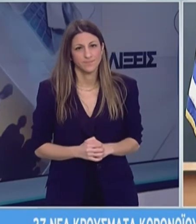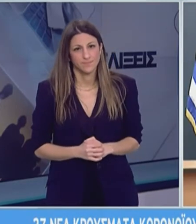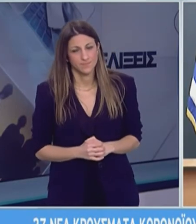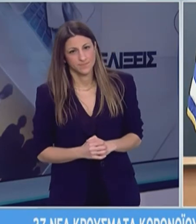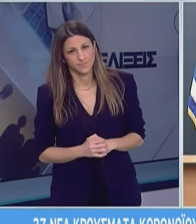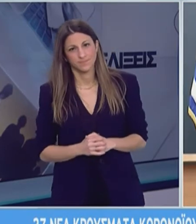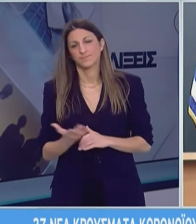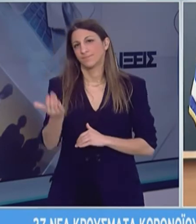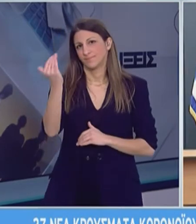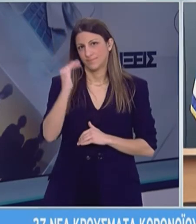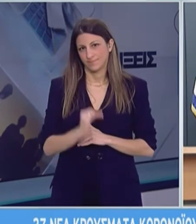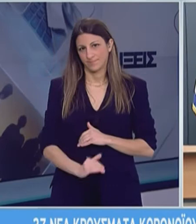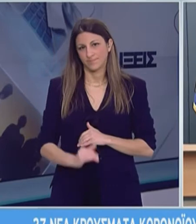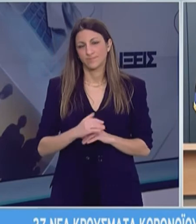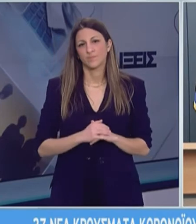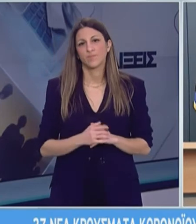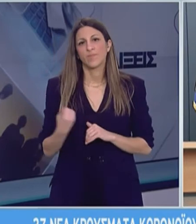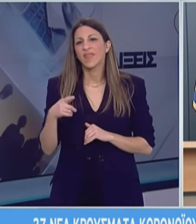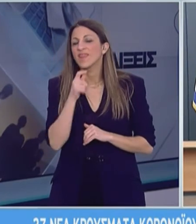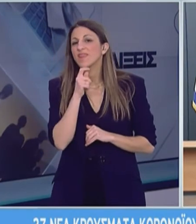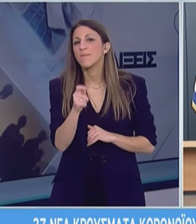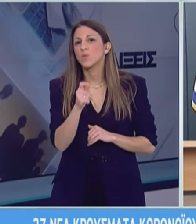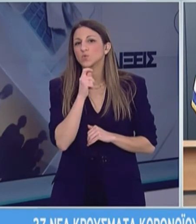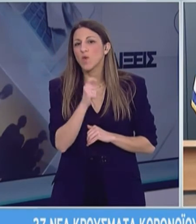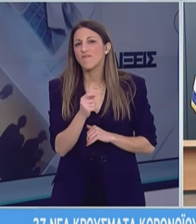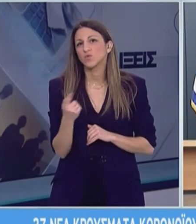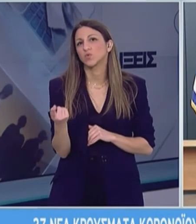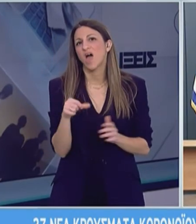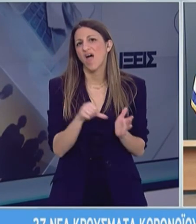Η επόμενη ερώτηση από τον κύριο Κεφαλογιάννη και το Αθηναϊκό Πρακτορείο Ειδήσεων.